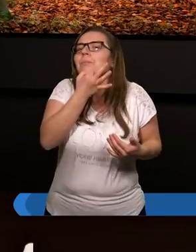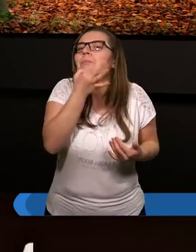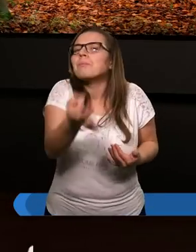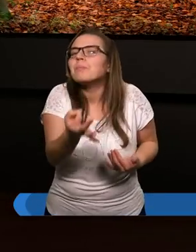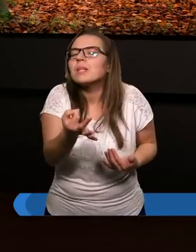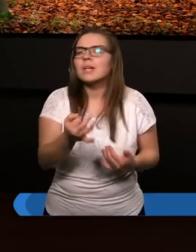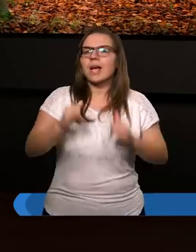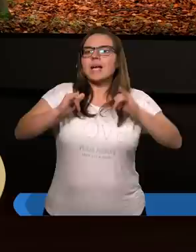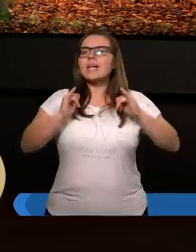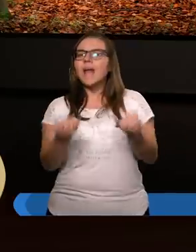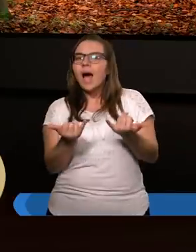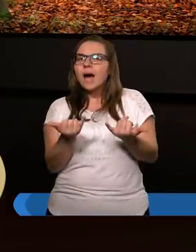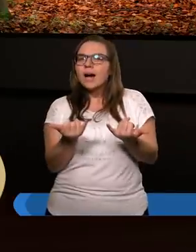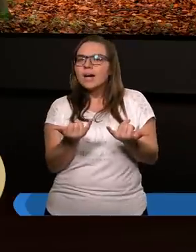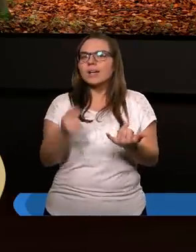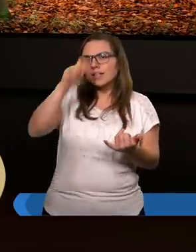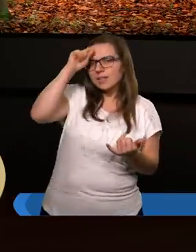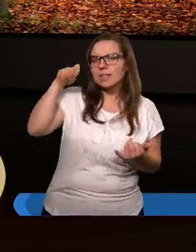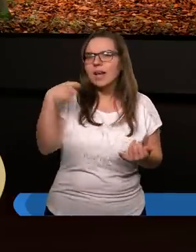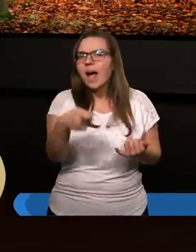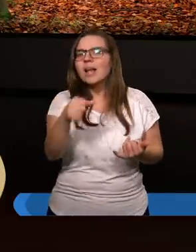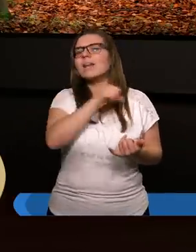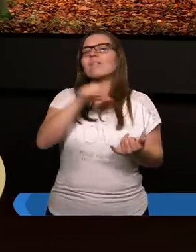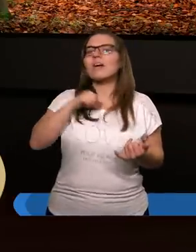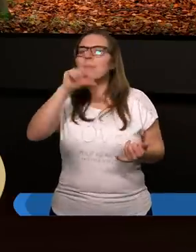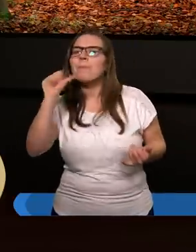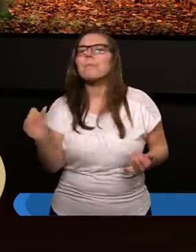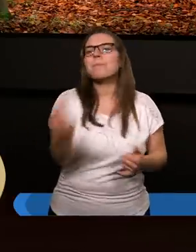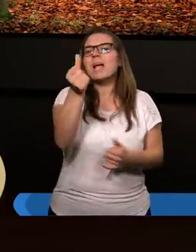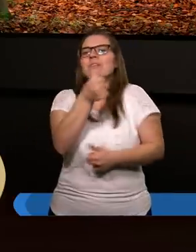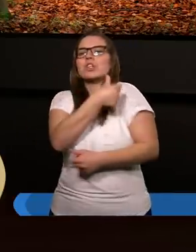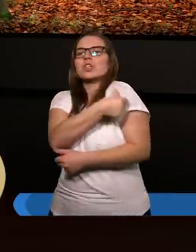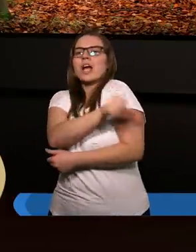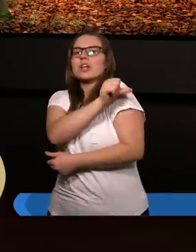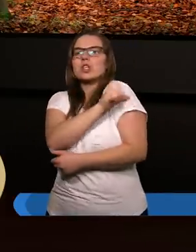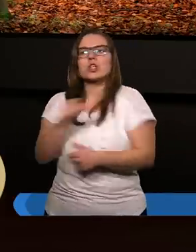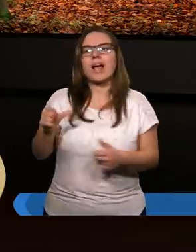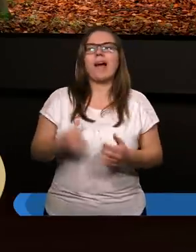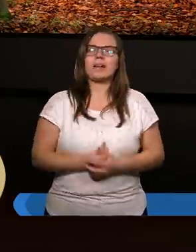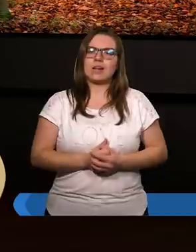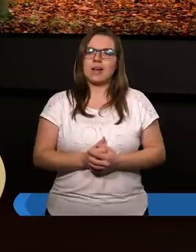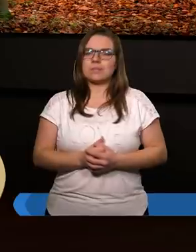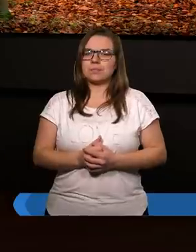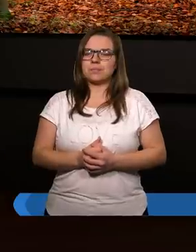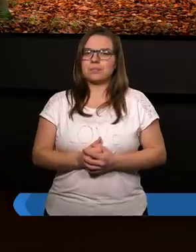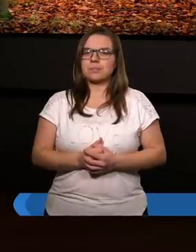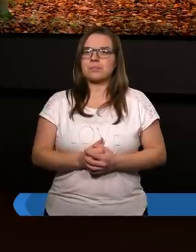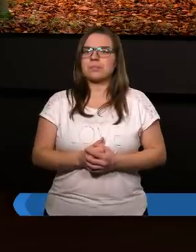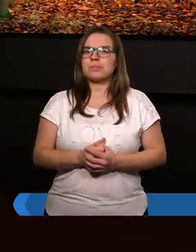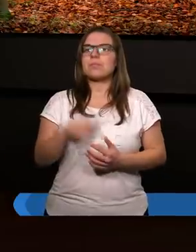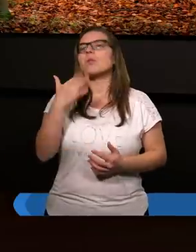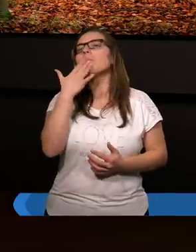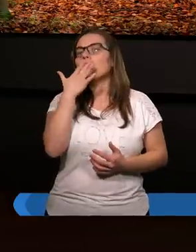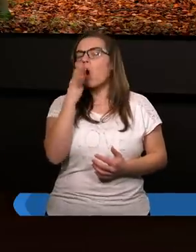jak nazywali się pierwsi chrześcijanie. My